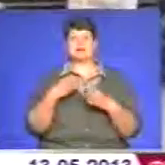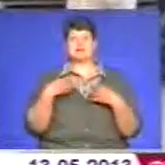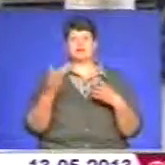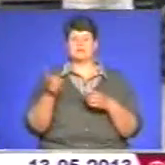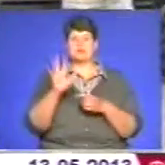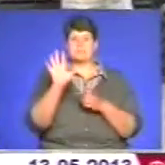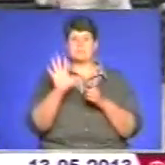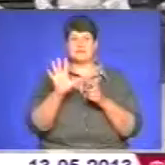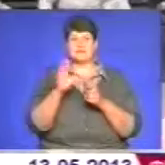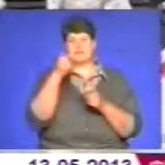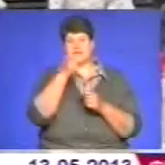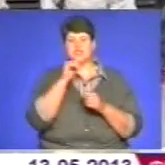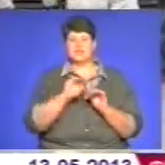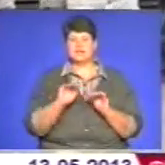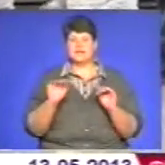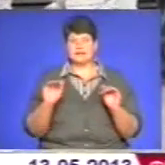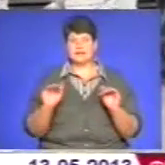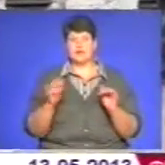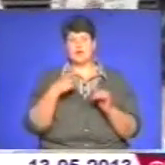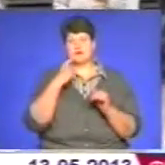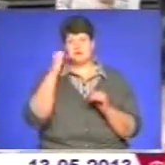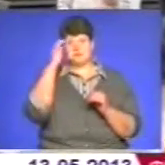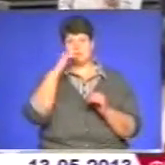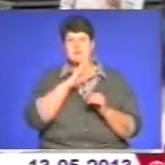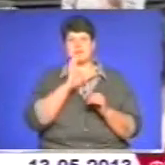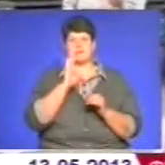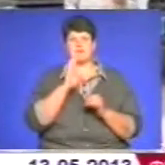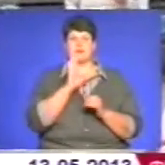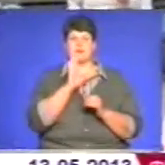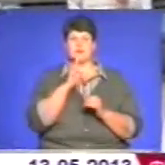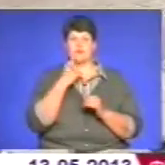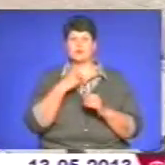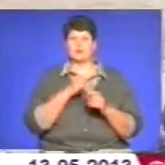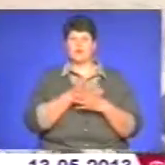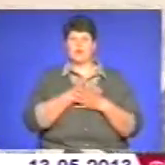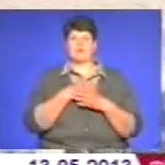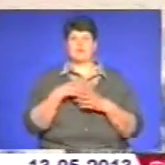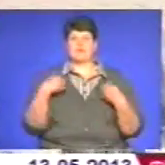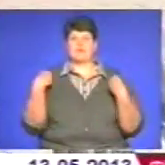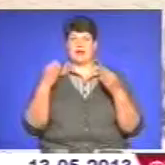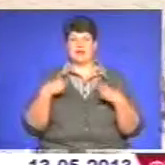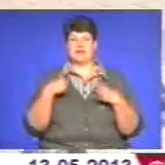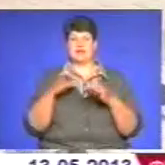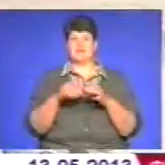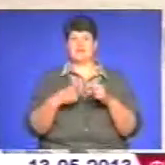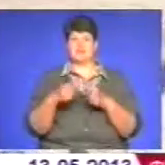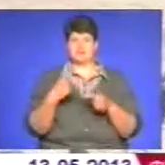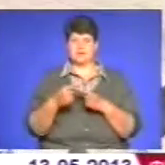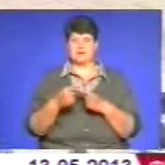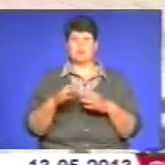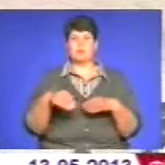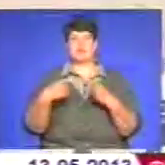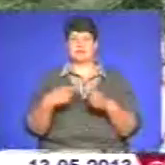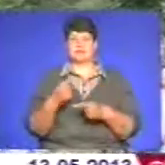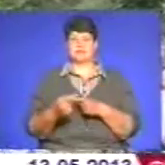Христина Дегтяренко з батьками. Моєї мама каже, що дівчинка любить вдягати вишиванку, яку в їхній сім'ї передають з покоління в